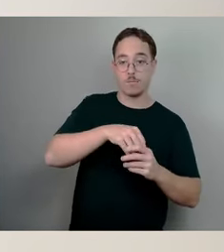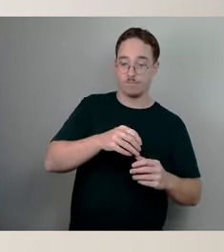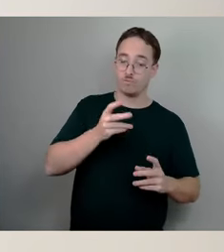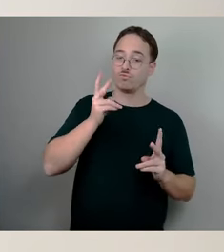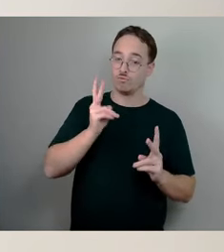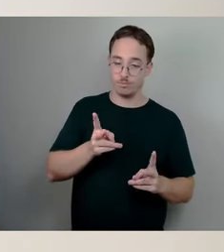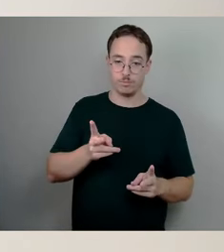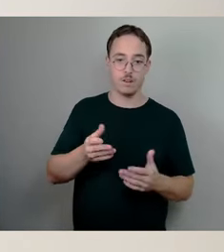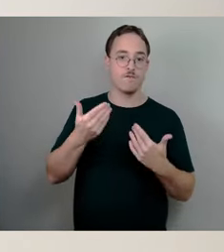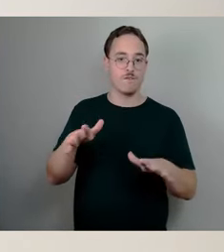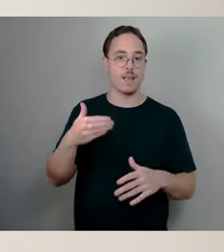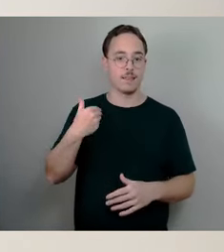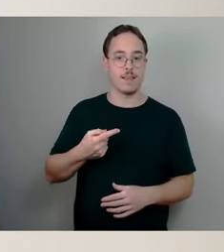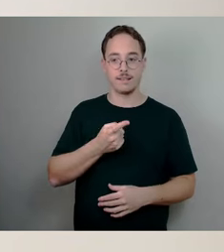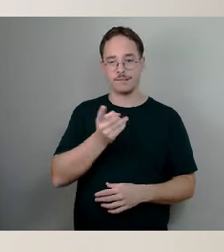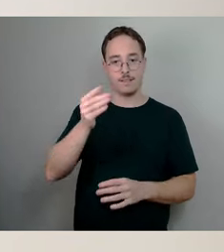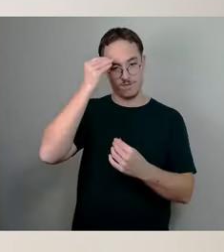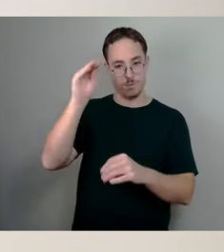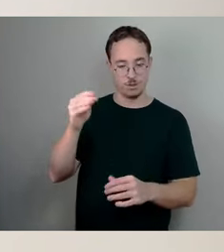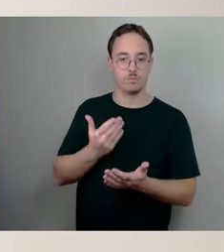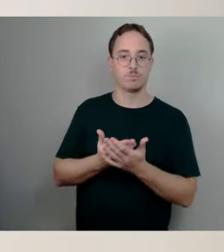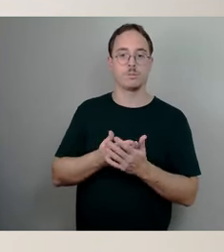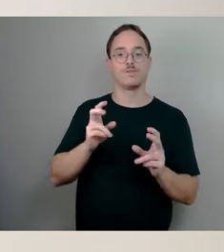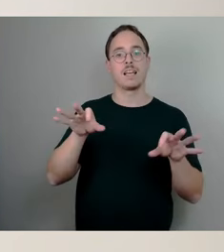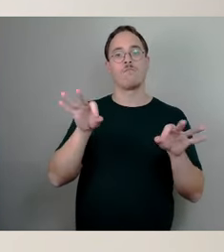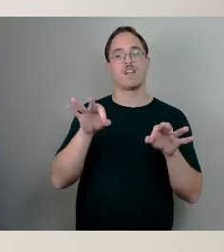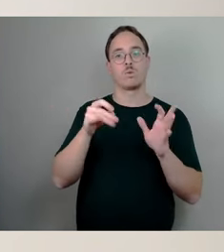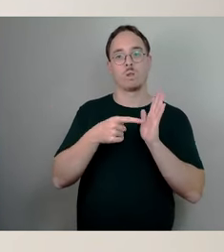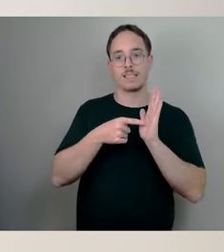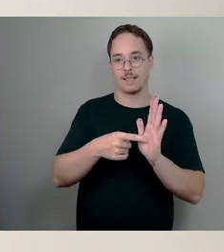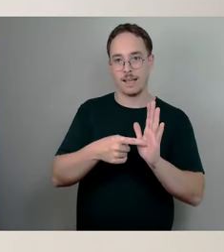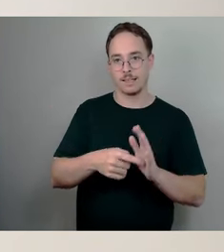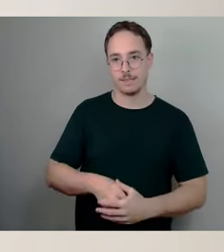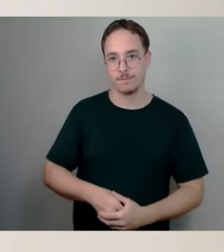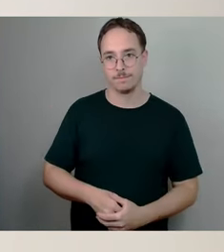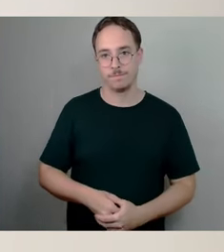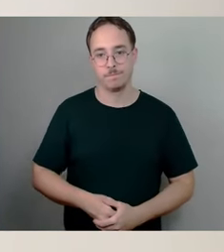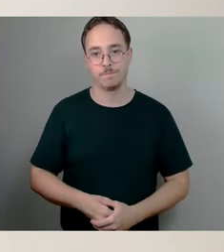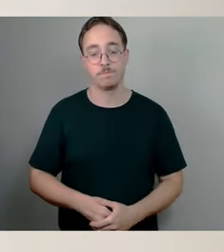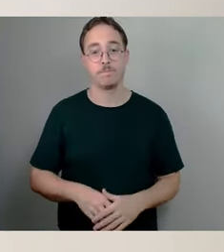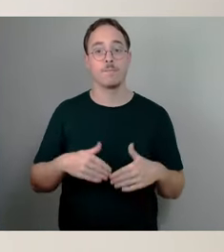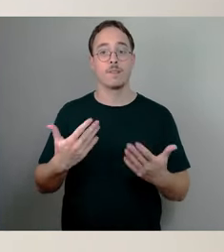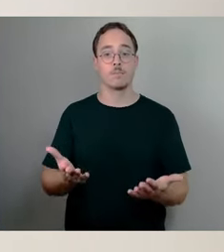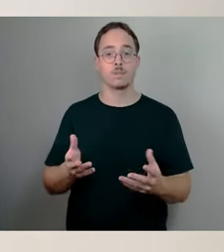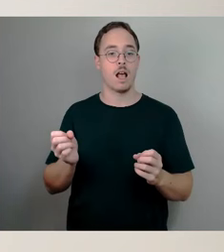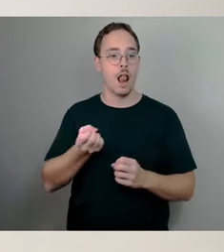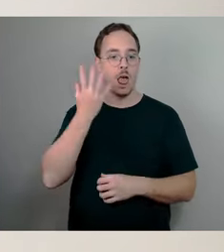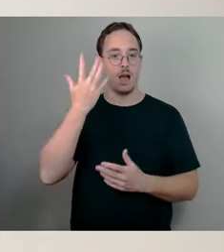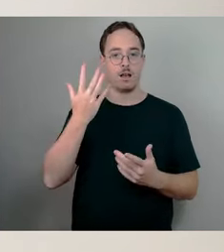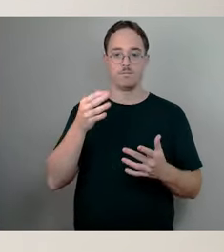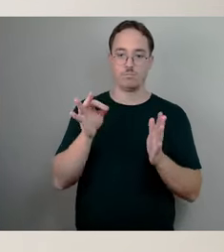Träger angeht, was die Gefährdungsanzeigen angeht. Es gibt also dort klare Kriterien. Wir haben den Jugendhilfeausschuss und auch